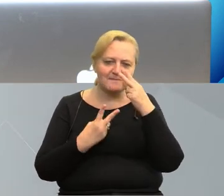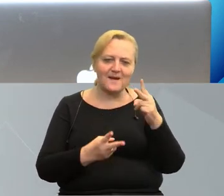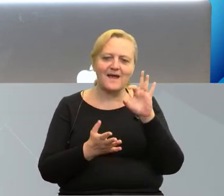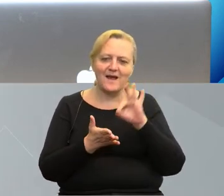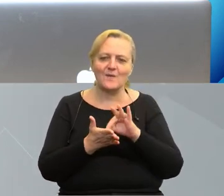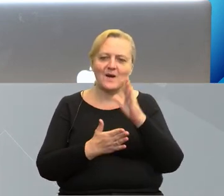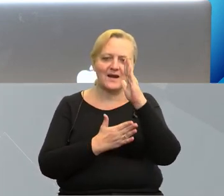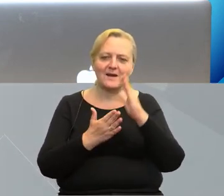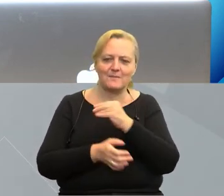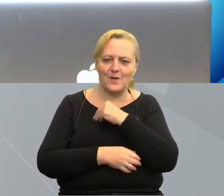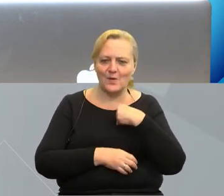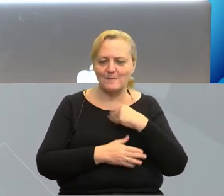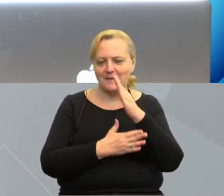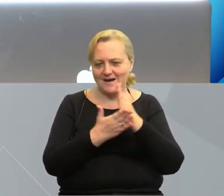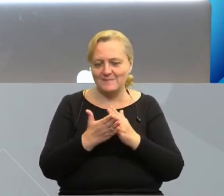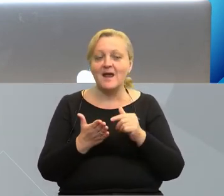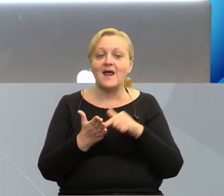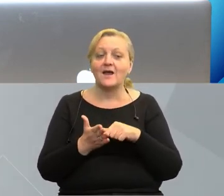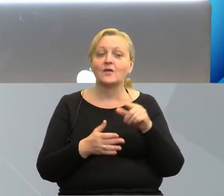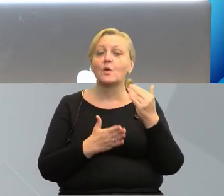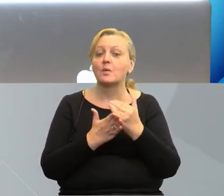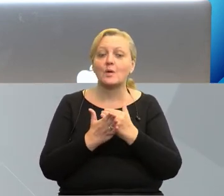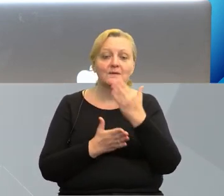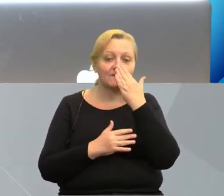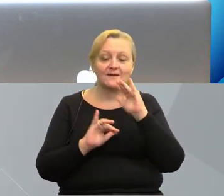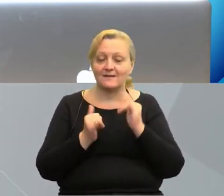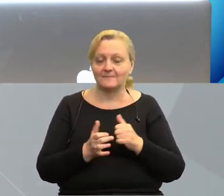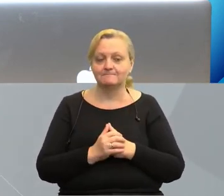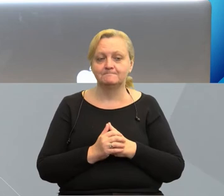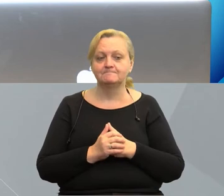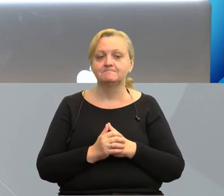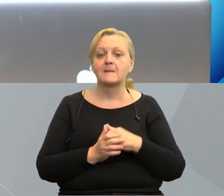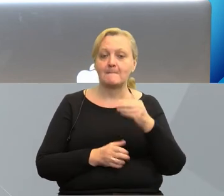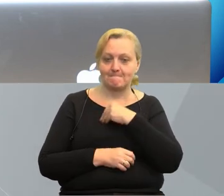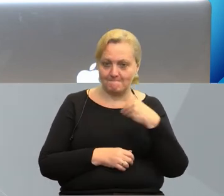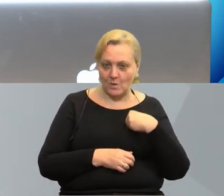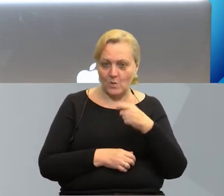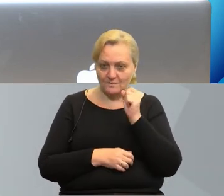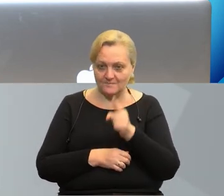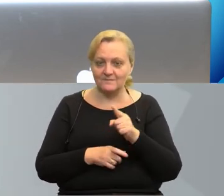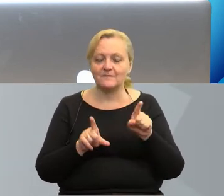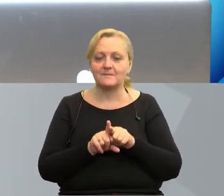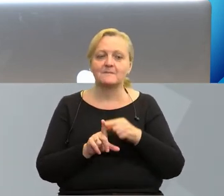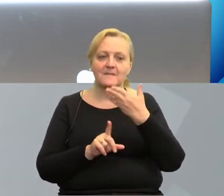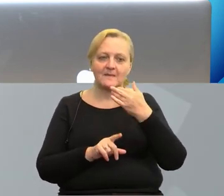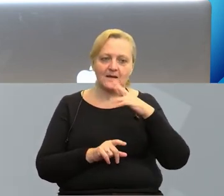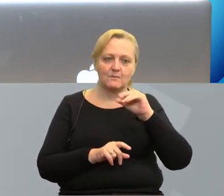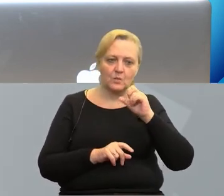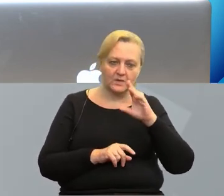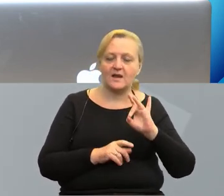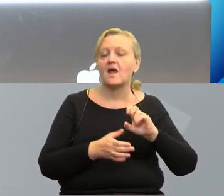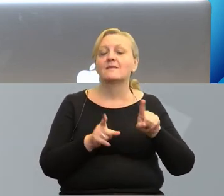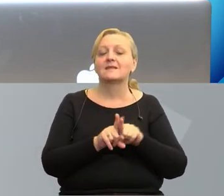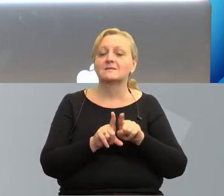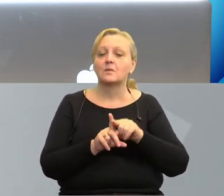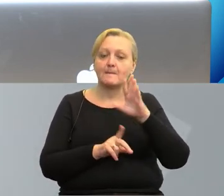granicę polsko-niemiecką, to program, w którym uczestniczy oprócz Polski i Mecklenburgia Pomorze Przednie